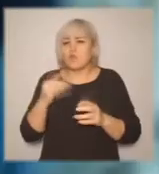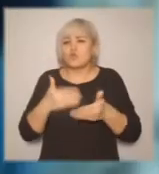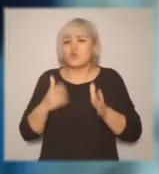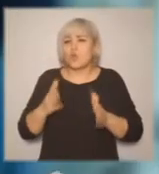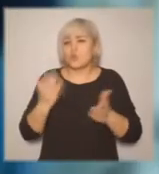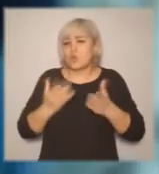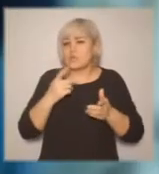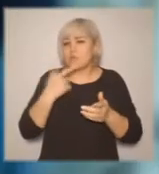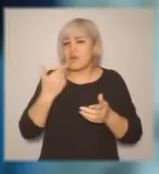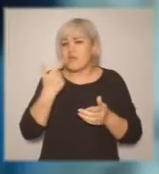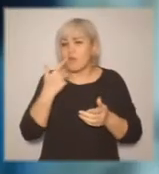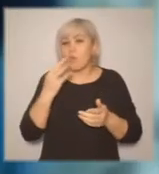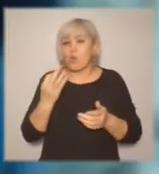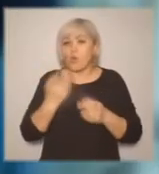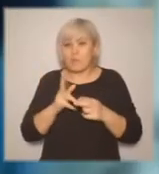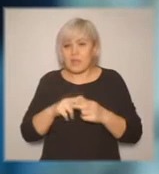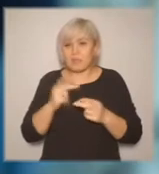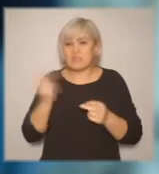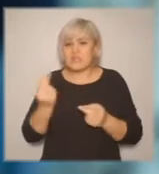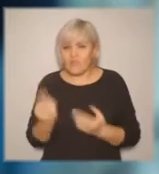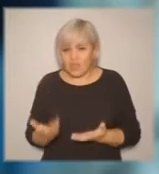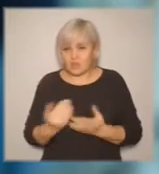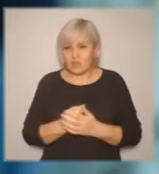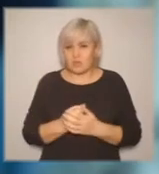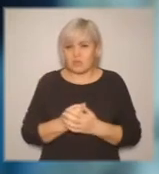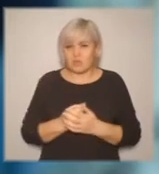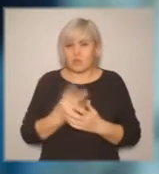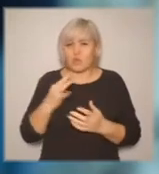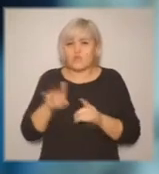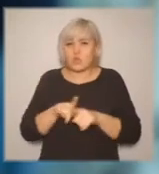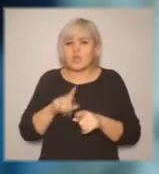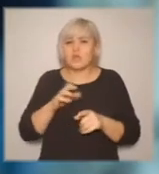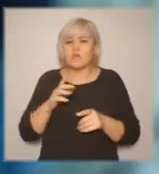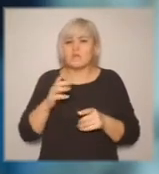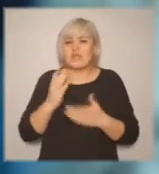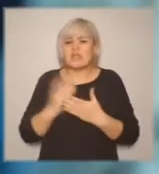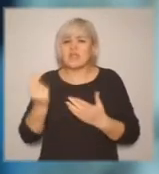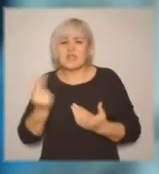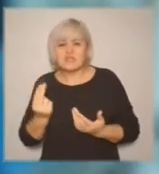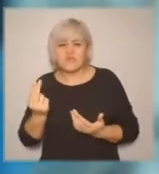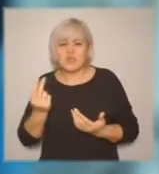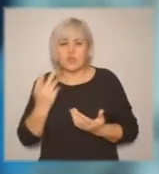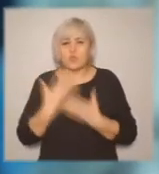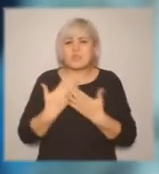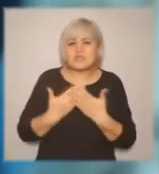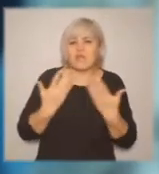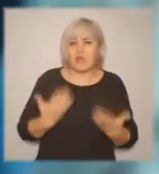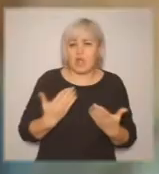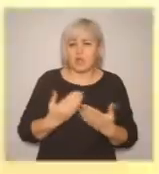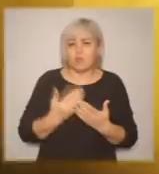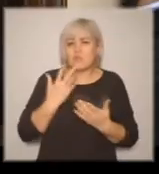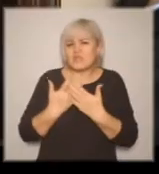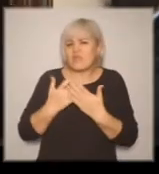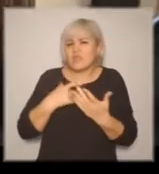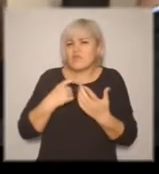детства знают, какого цвета солнце, какого цвета трава, какого цвета море. И здесь уже включается ассоциативное восприятие.